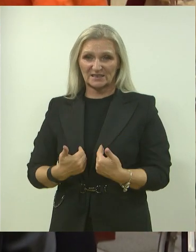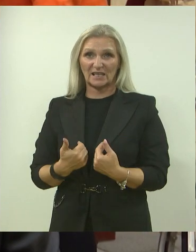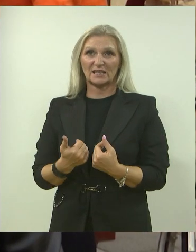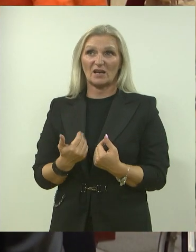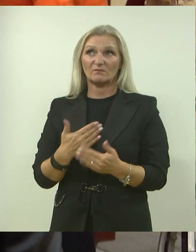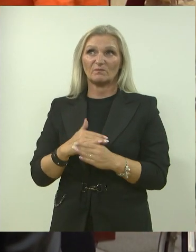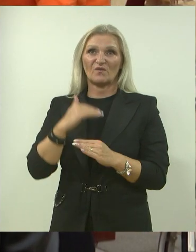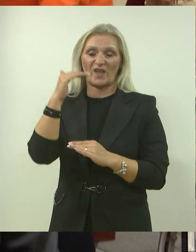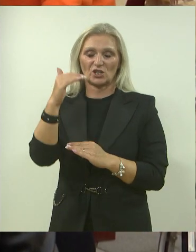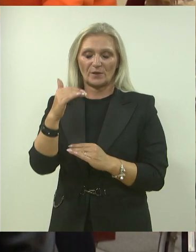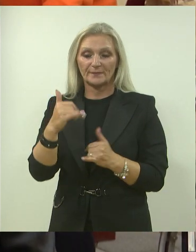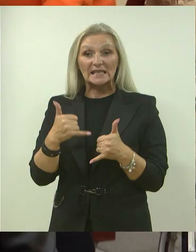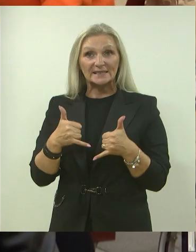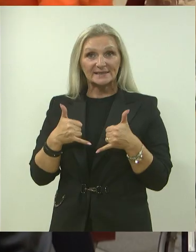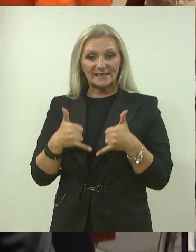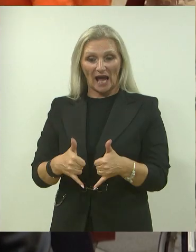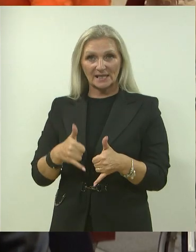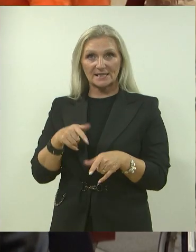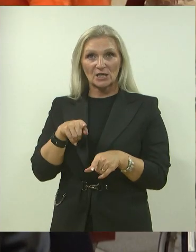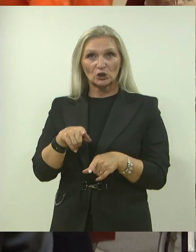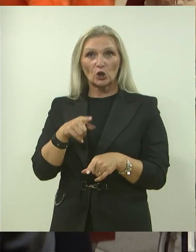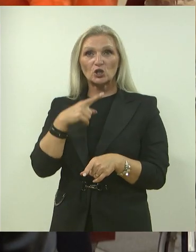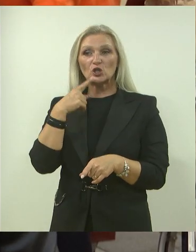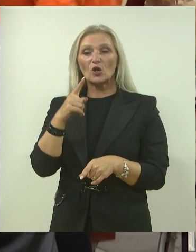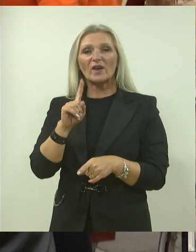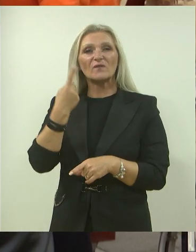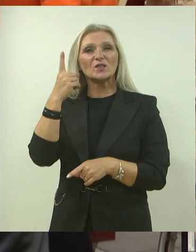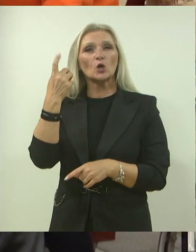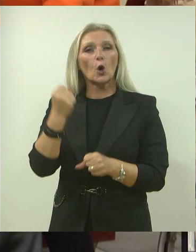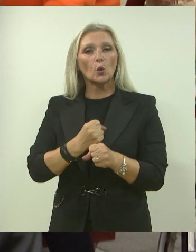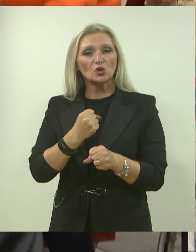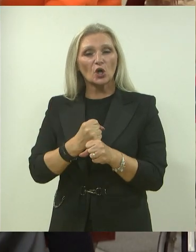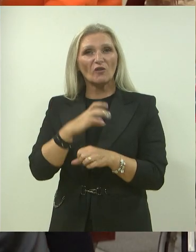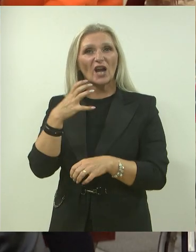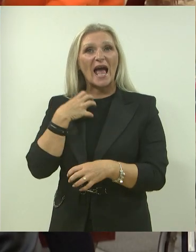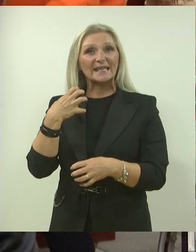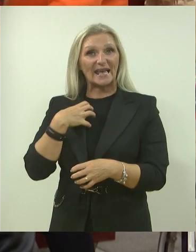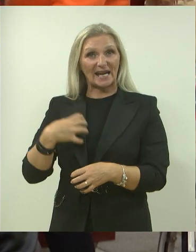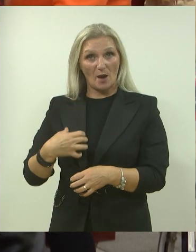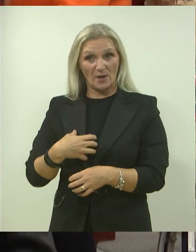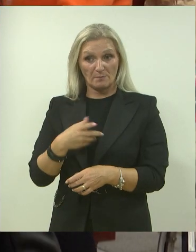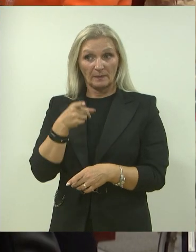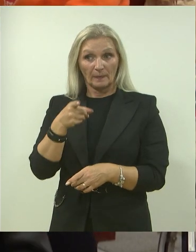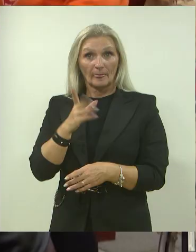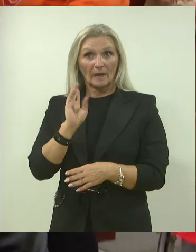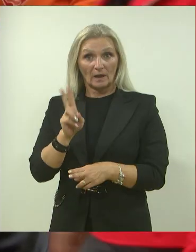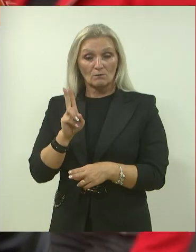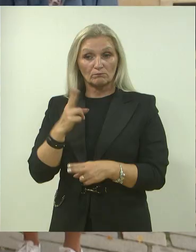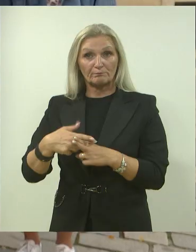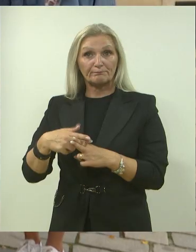Danas sa tom, to se zove, visokoučinkovitom terapijom, ipak naši pacijenti imaju puno veće